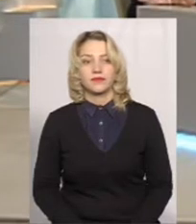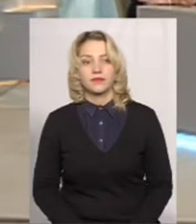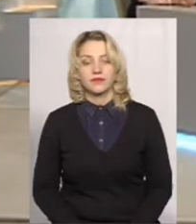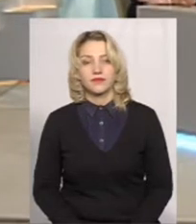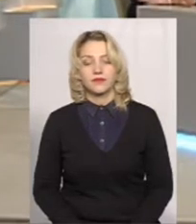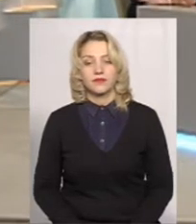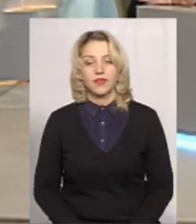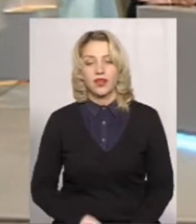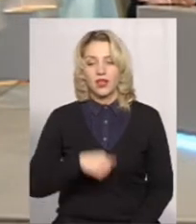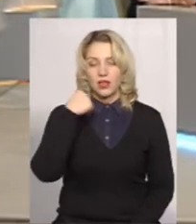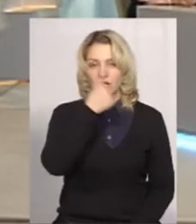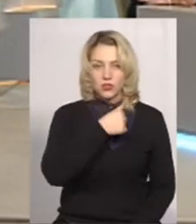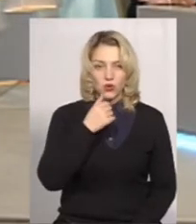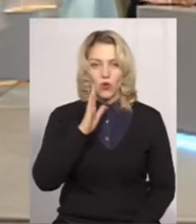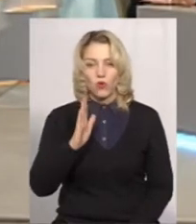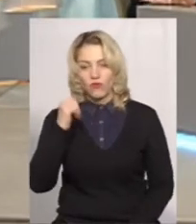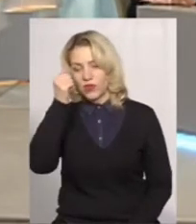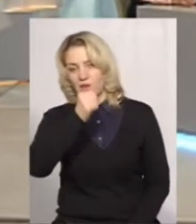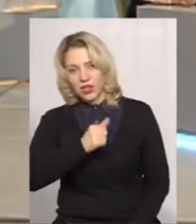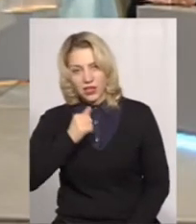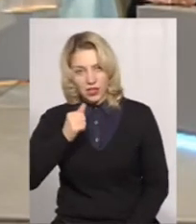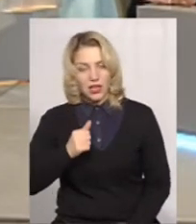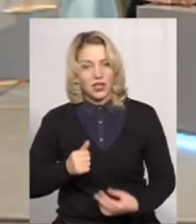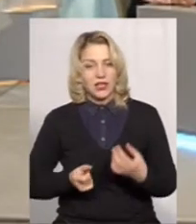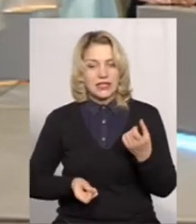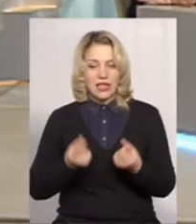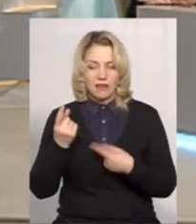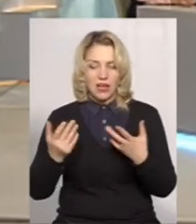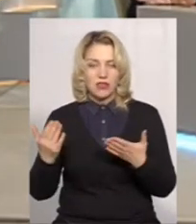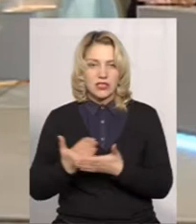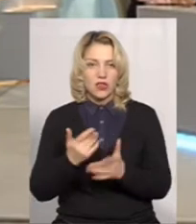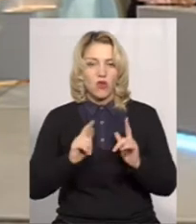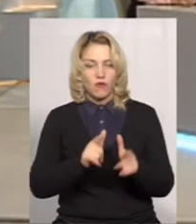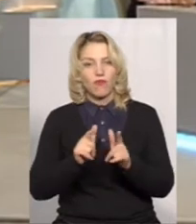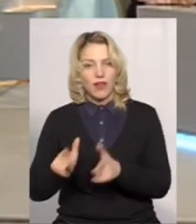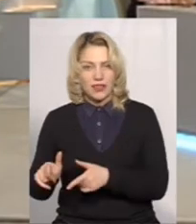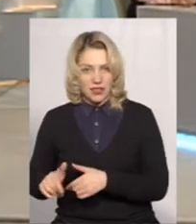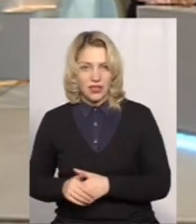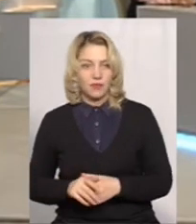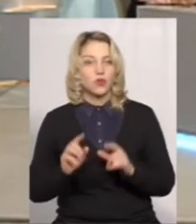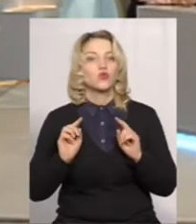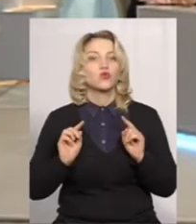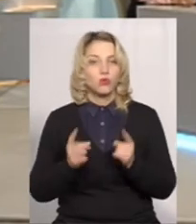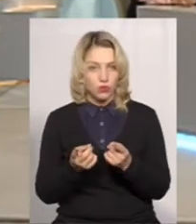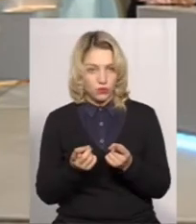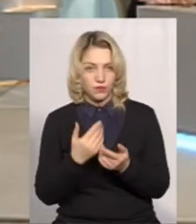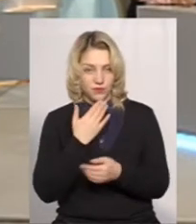З року в рік з'являються нововведення. Чому?